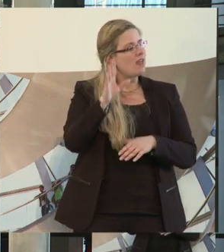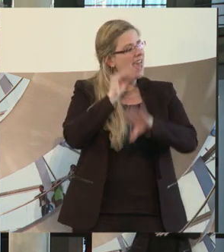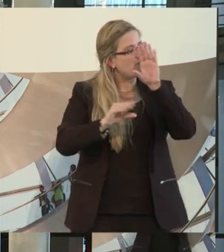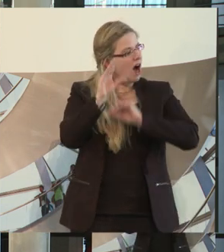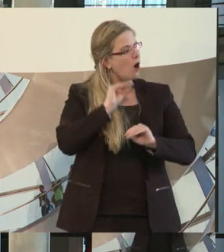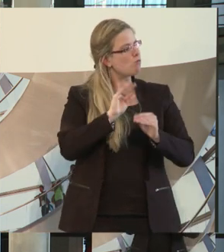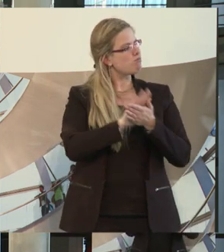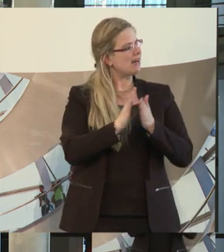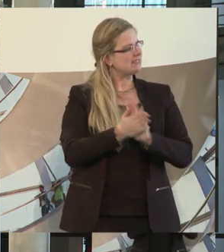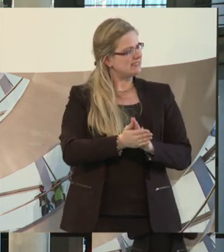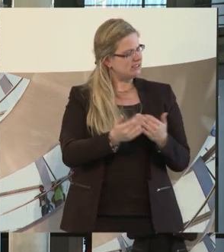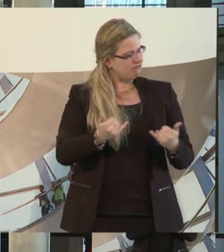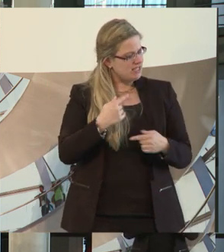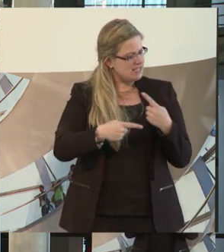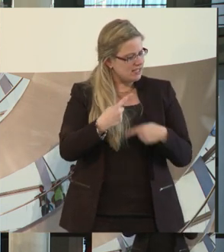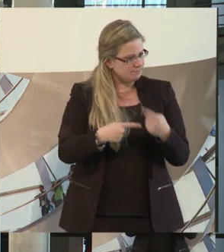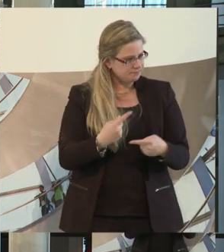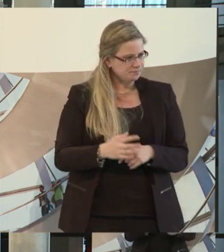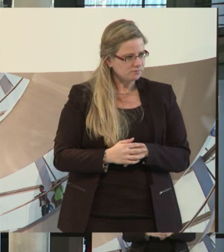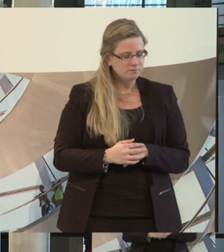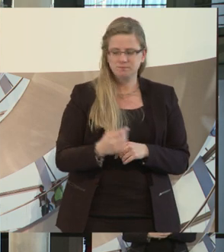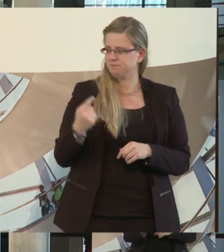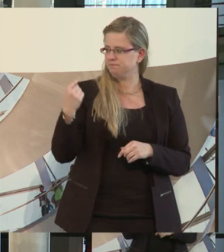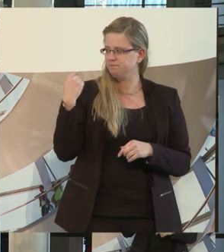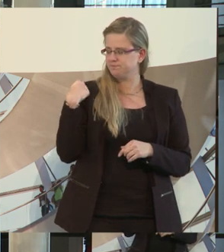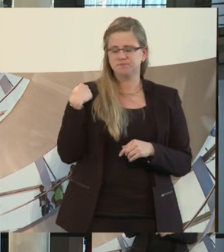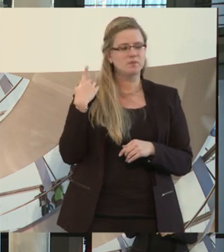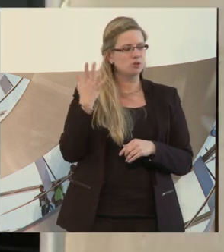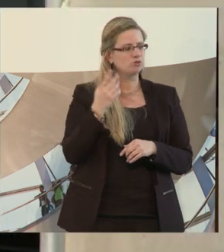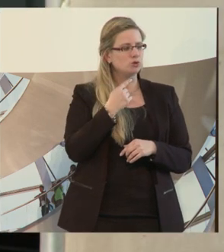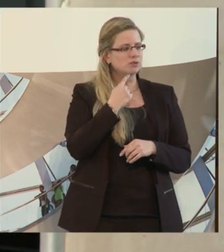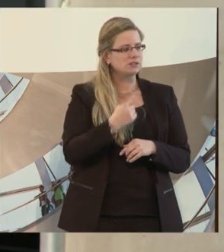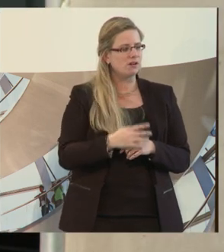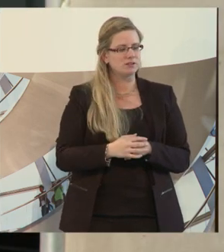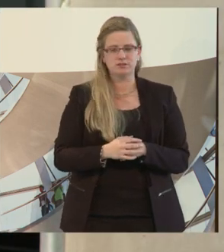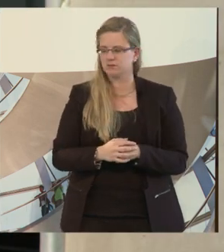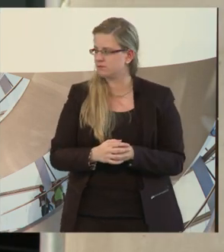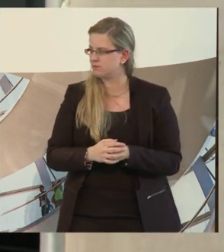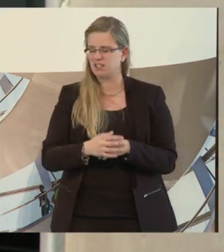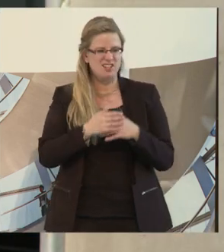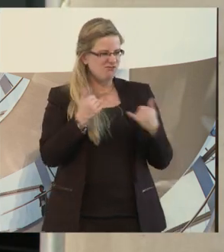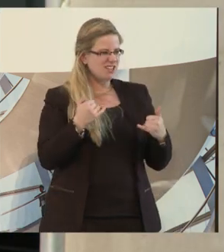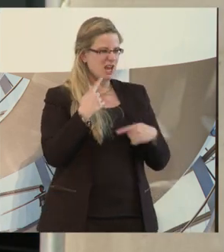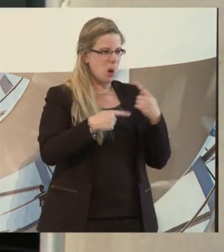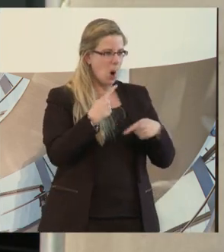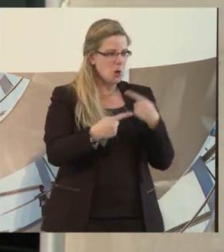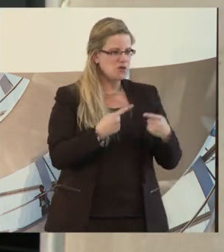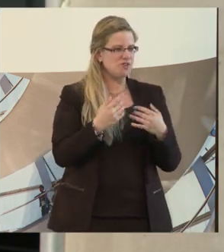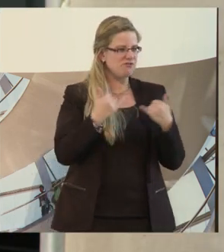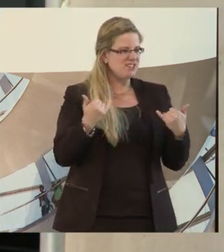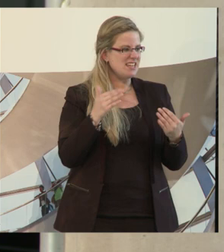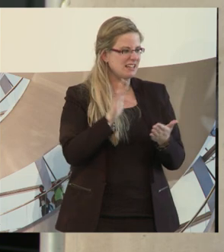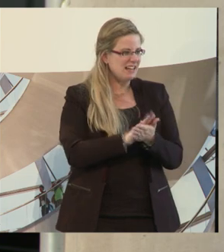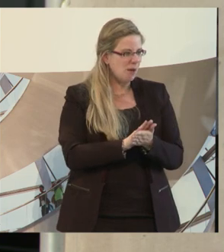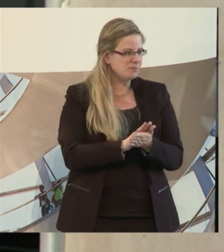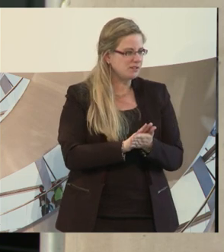Ja, ich habe Ihnen ja in meinem ersten Statement so ein bisschen gesagt, was wir in Deutschland so erleben. Ja, wie funktioniert es? Also als erstes möchte ich